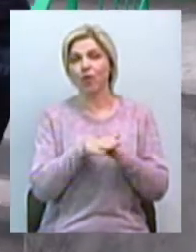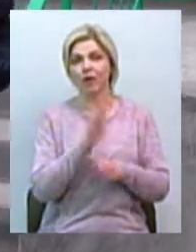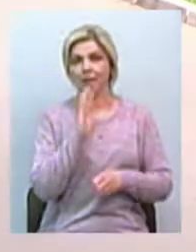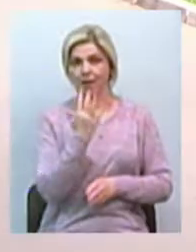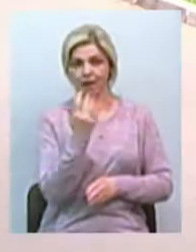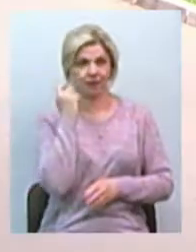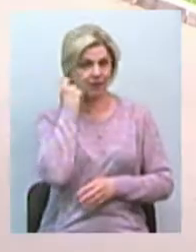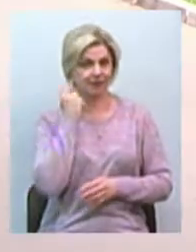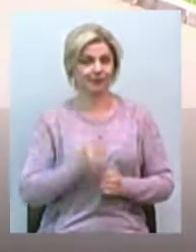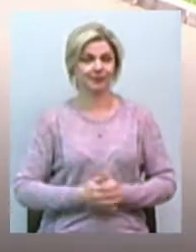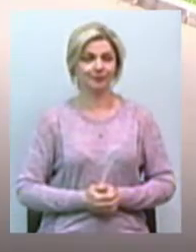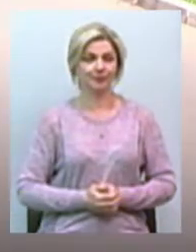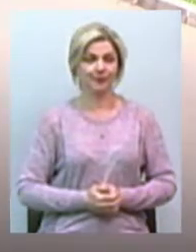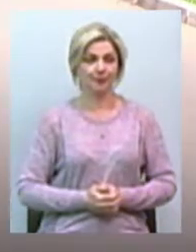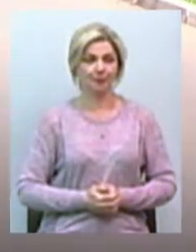років.